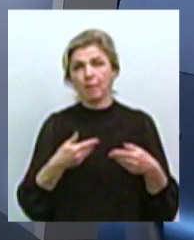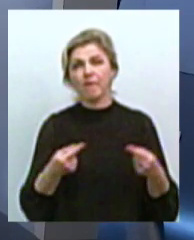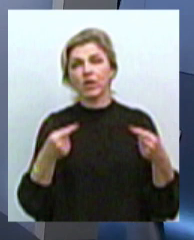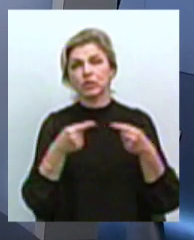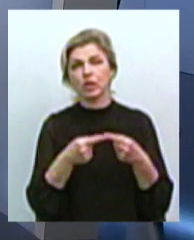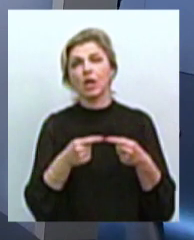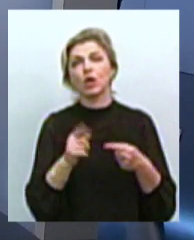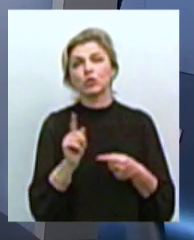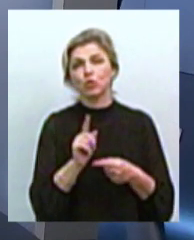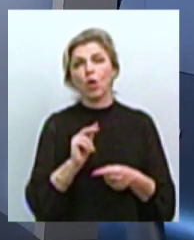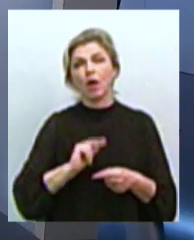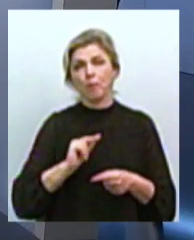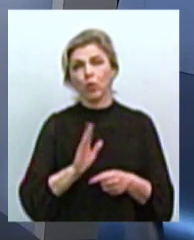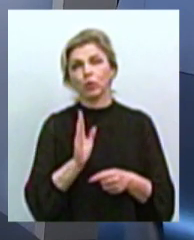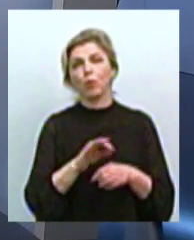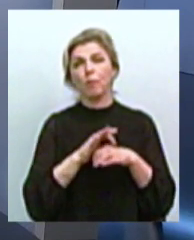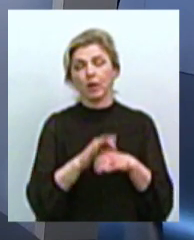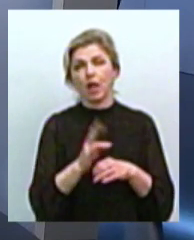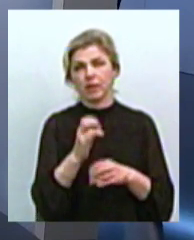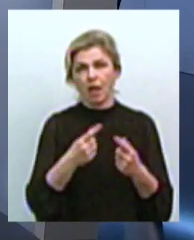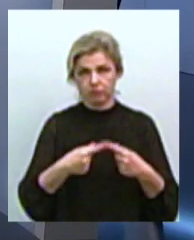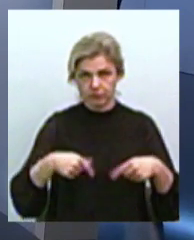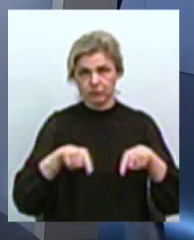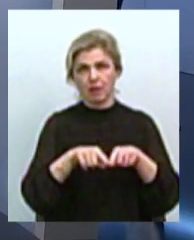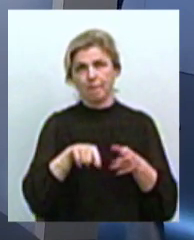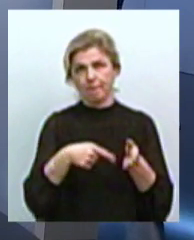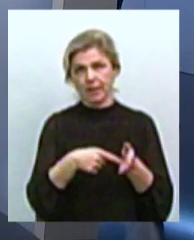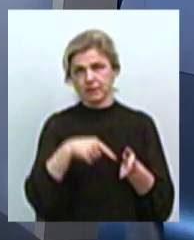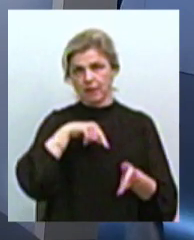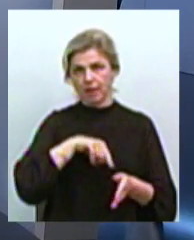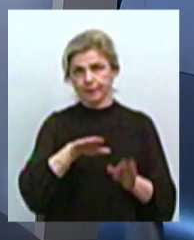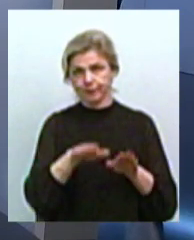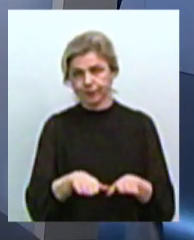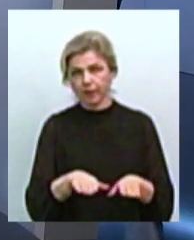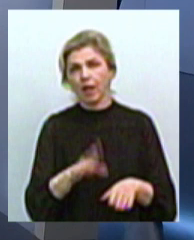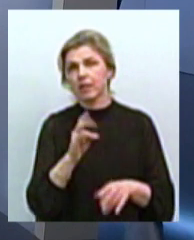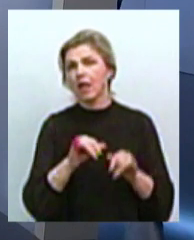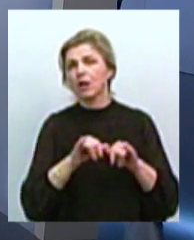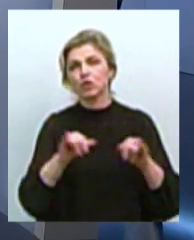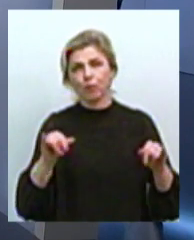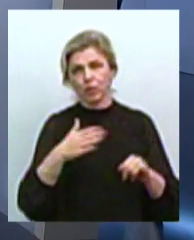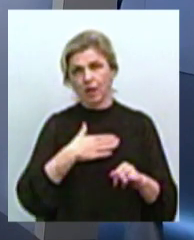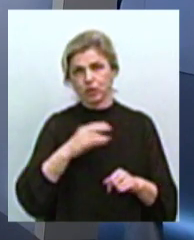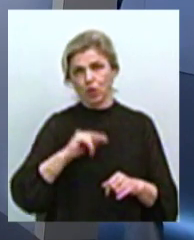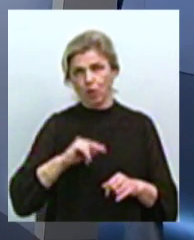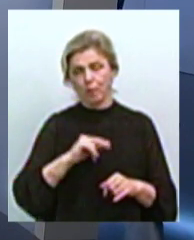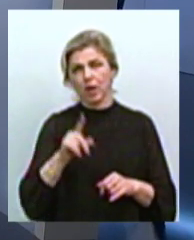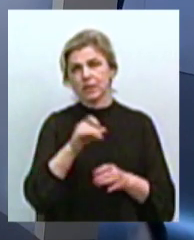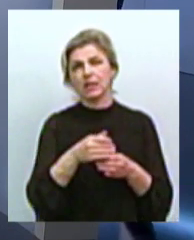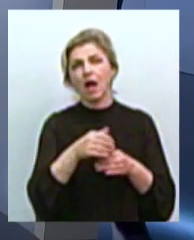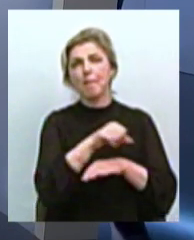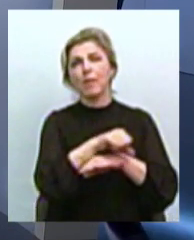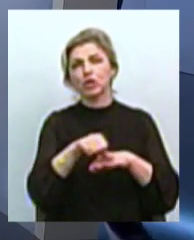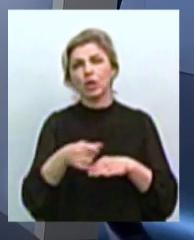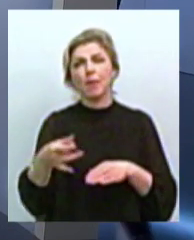місцевою владою, що робота буде проводитися саме на території міста. Тому не розповсюджується наша робота за межі міста,